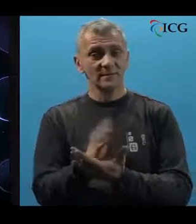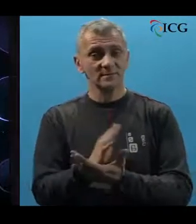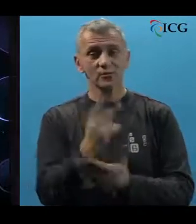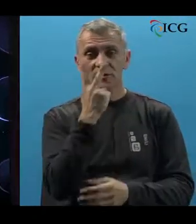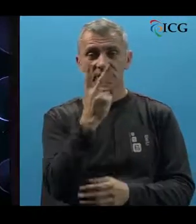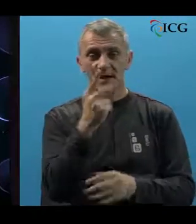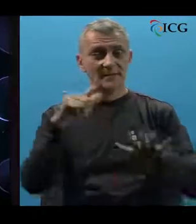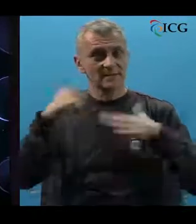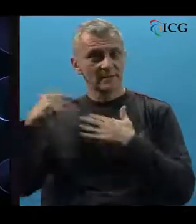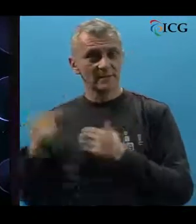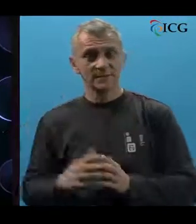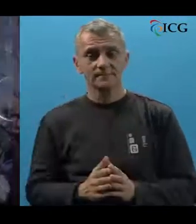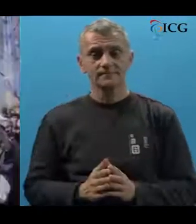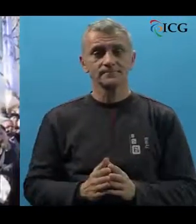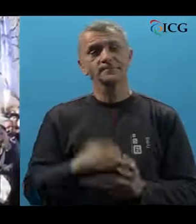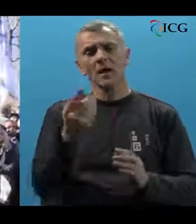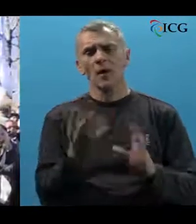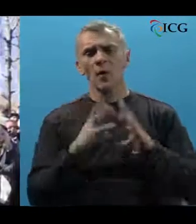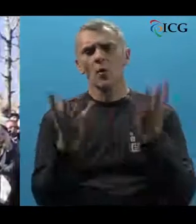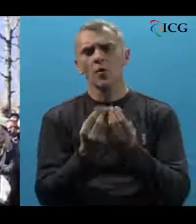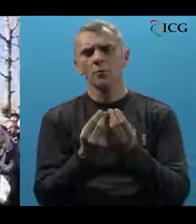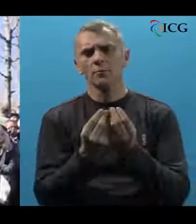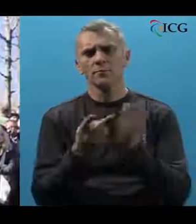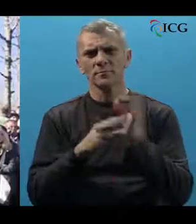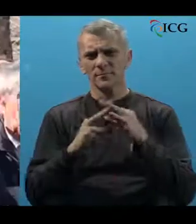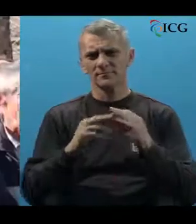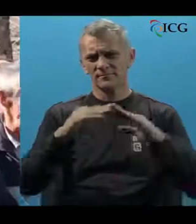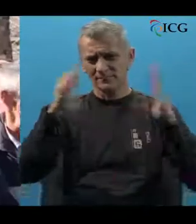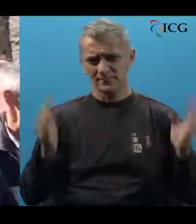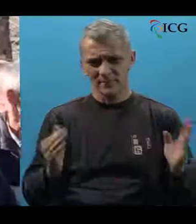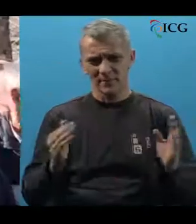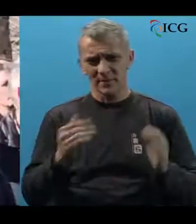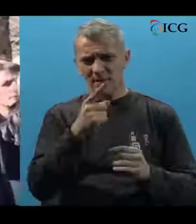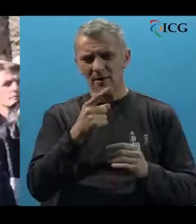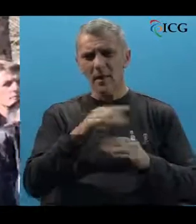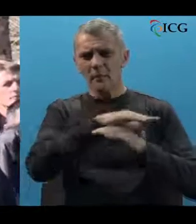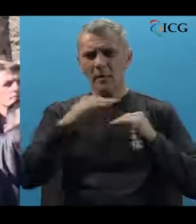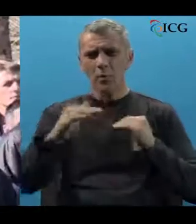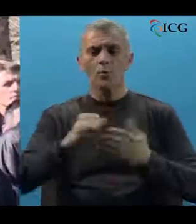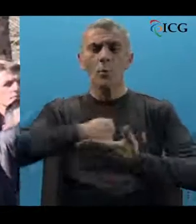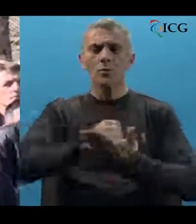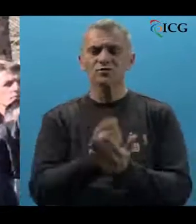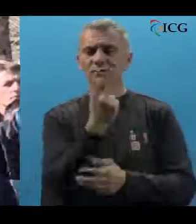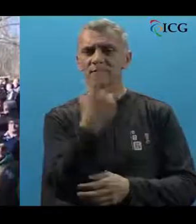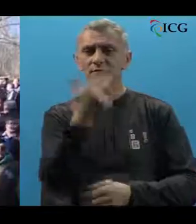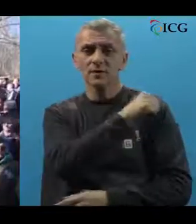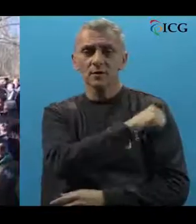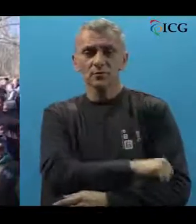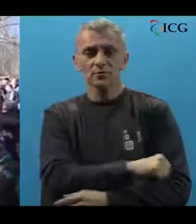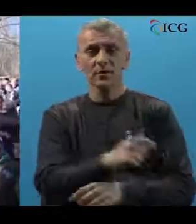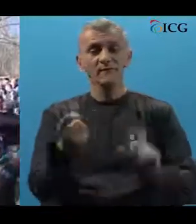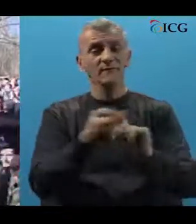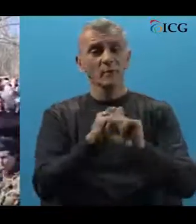između dvije nedjelje. Prigodom i okupljanjem na Hasinom vrhu na Grmoško-Srbljanskom platovu obilježena je 23.